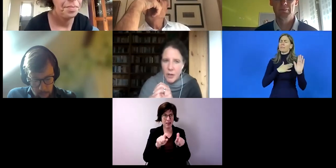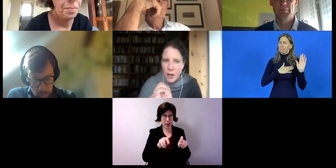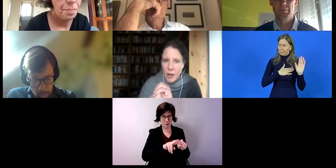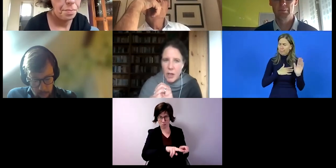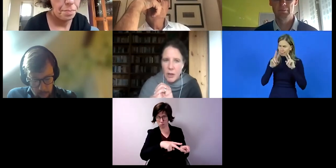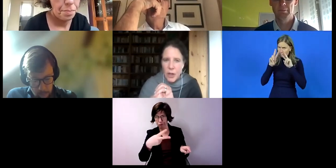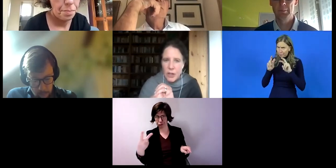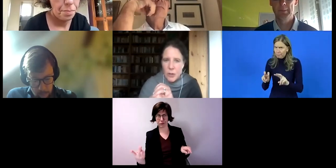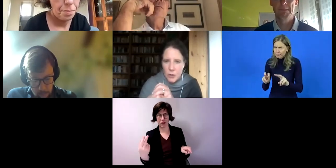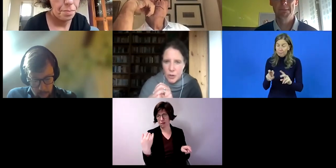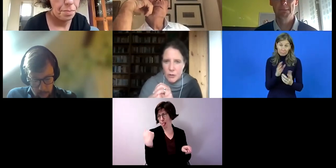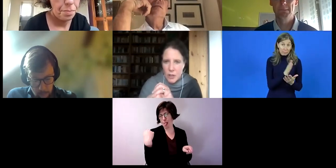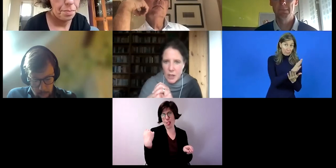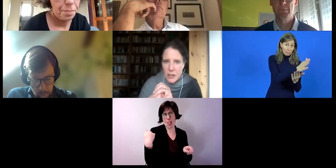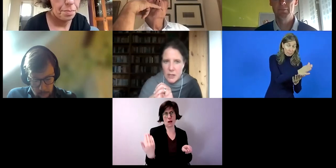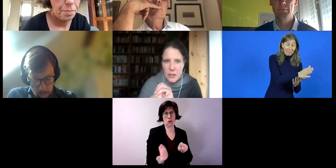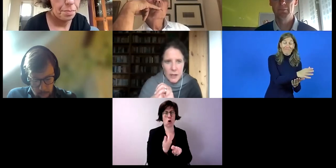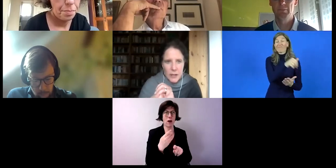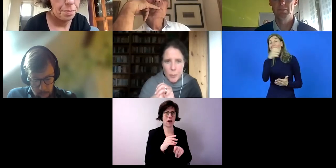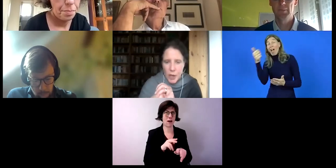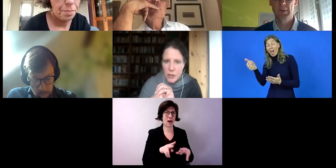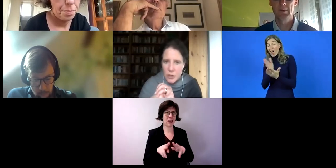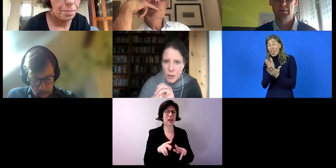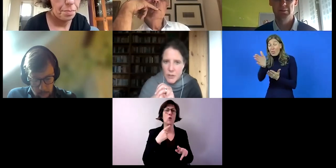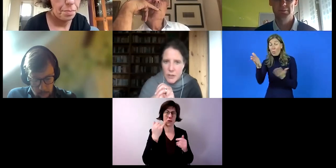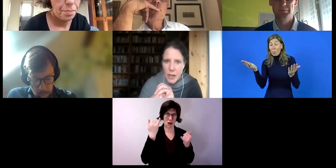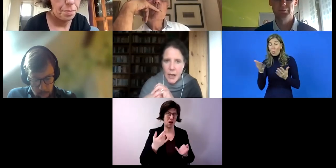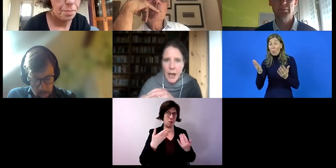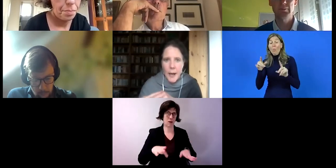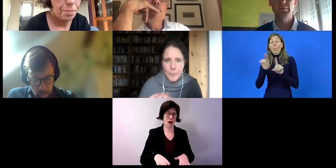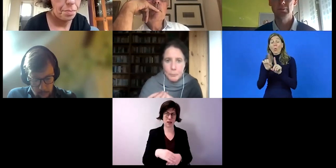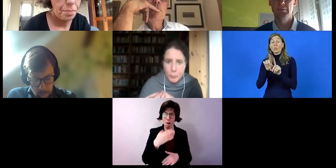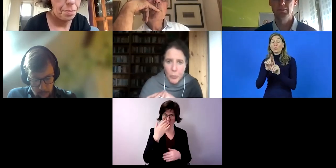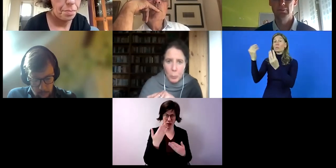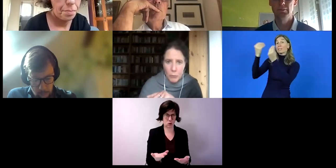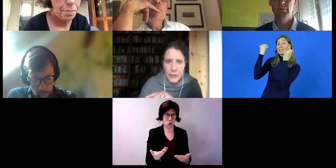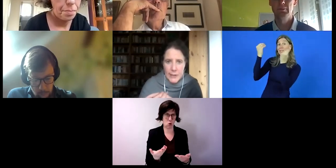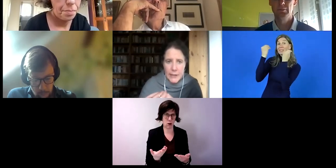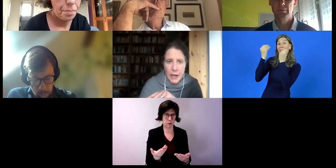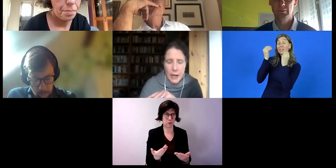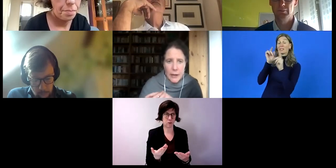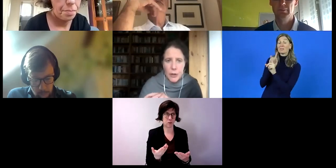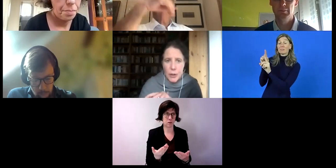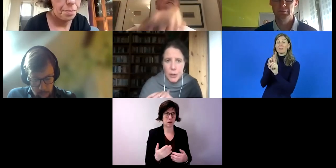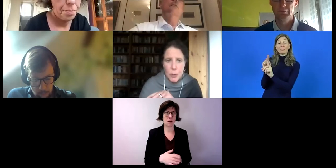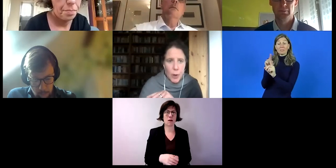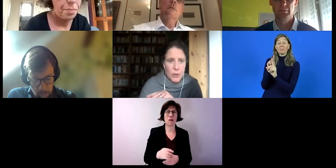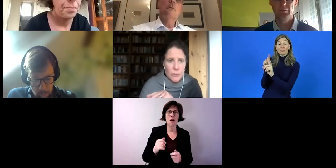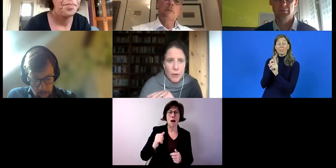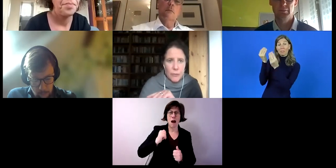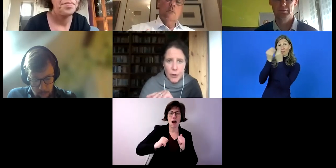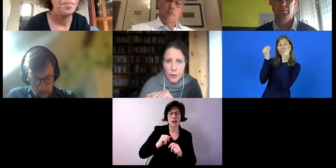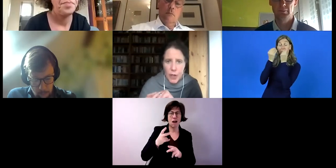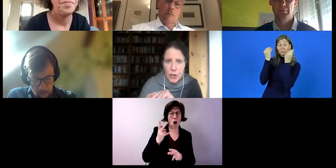erst vor ganz kurzem die Regierung zugesagt hat, das auszuprobieren. Was leider nicht häufig